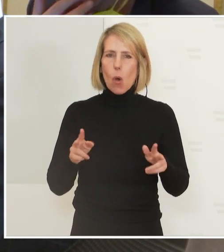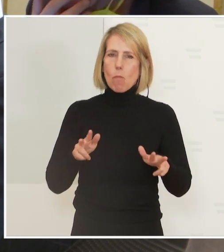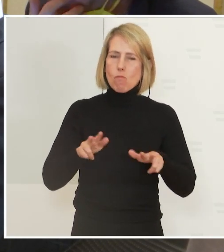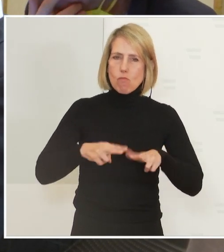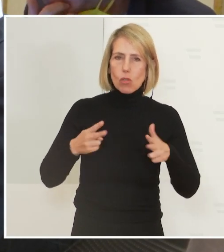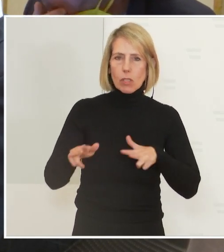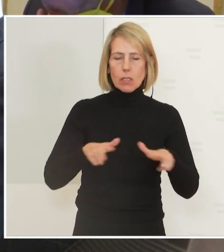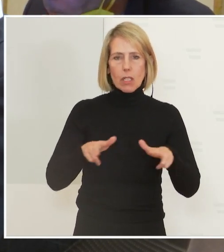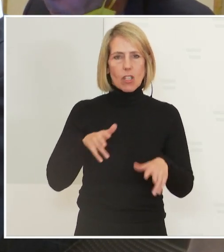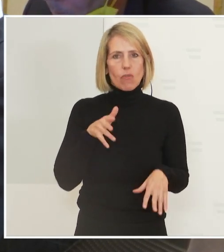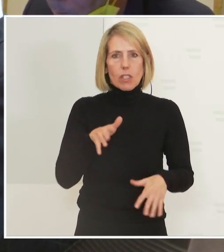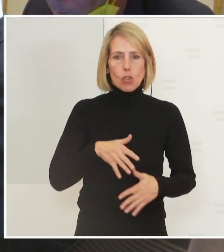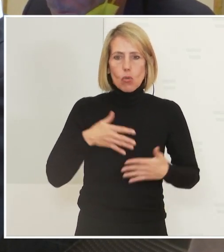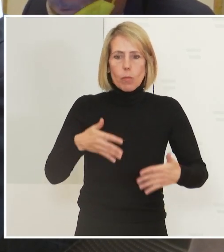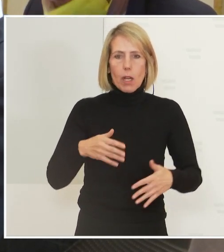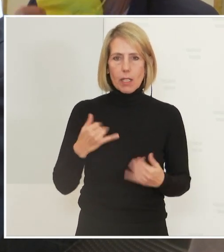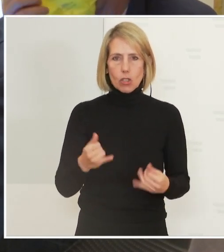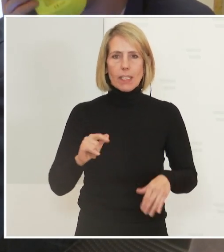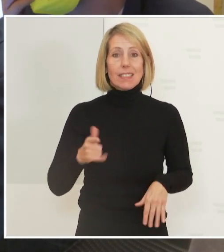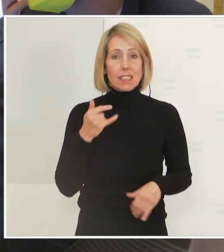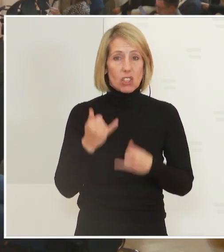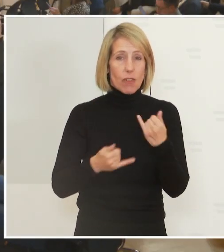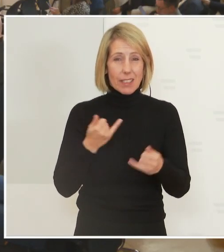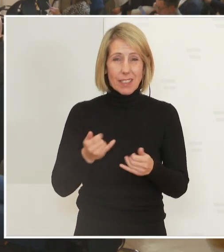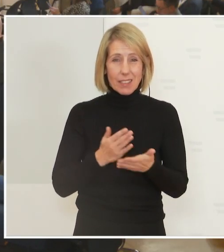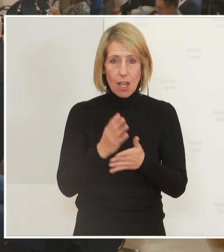überrascht wird, jetzt im zweiten Jahr der Pandemie? Danke.